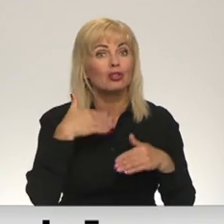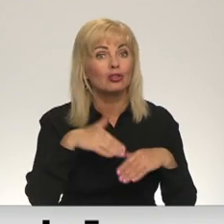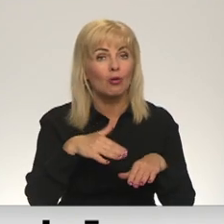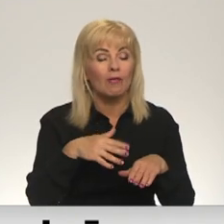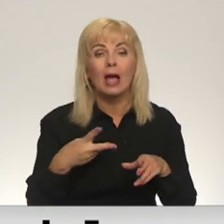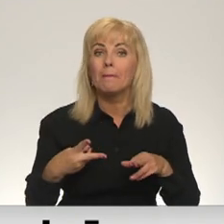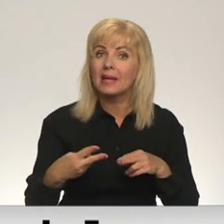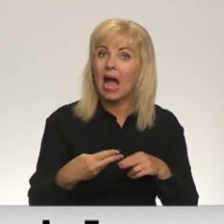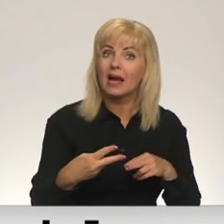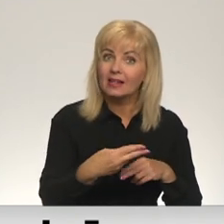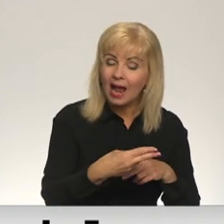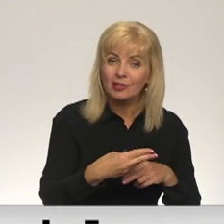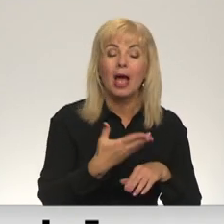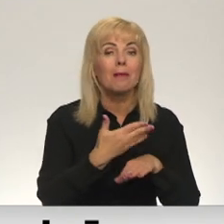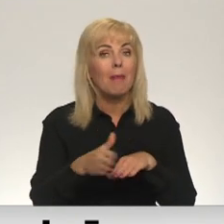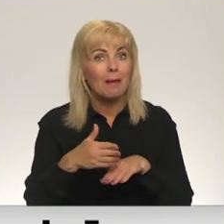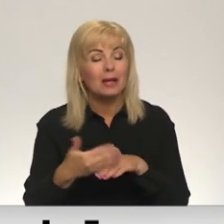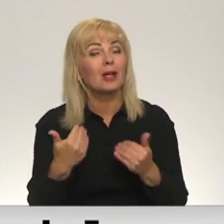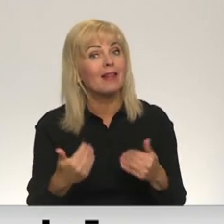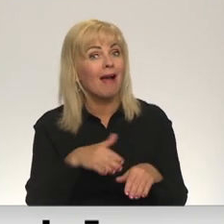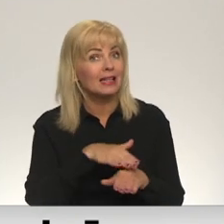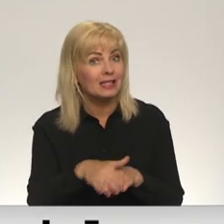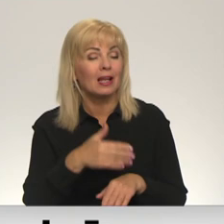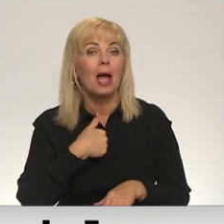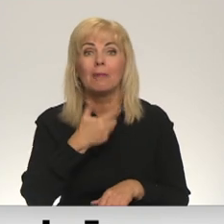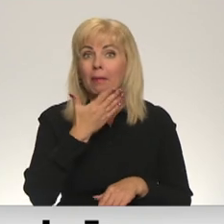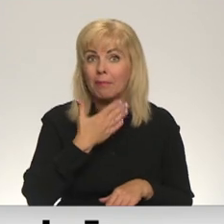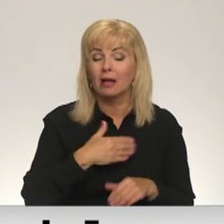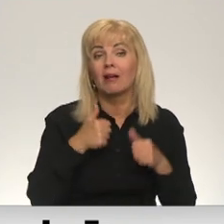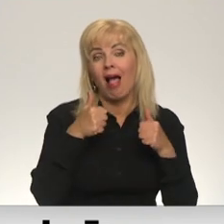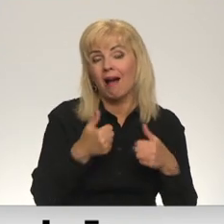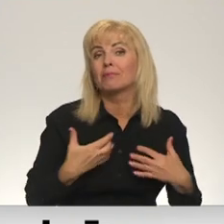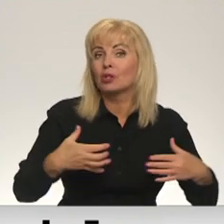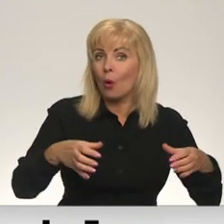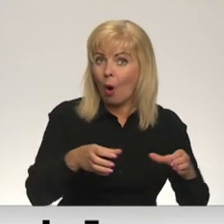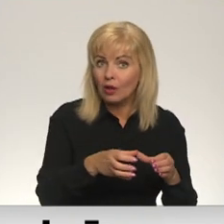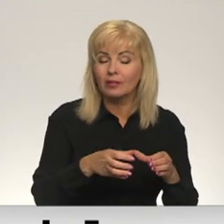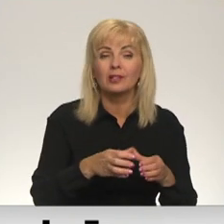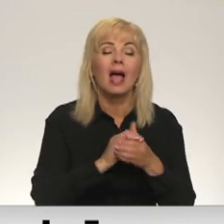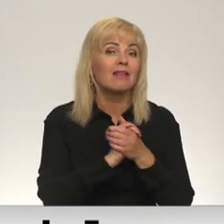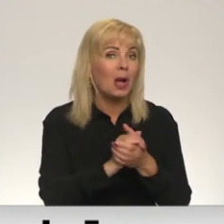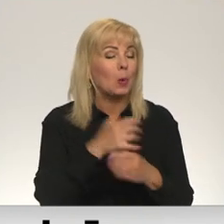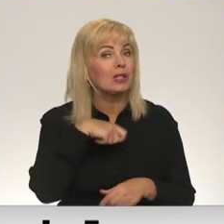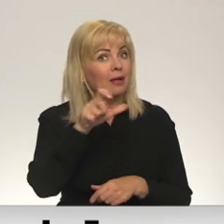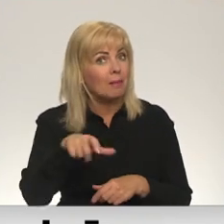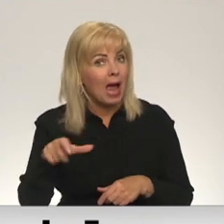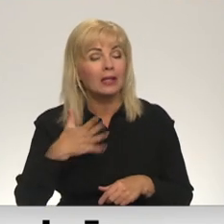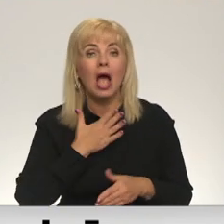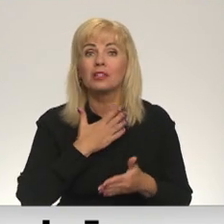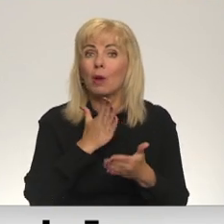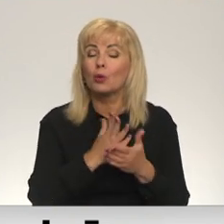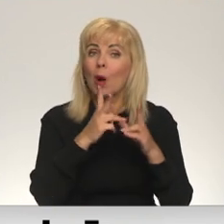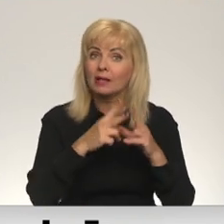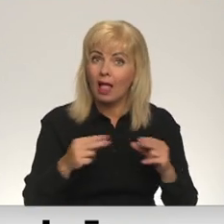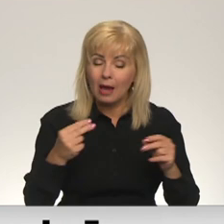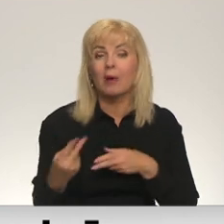piegriezēju un tagad pamazām to īstenoju. Man patīk, ļoti labs kolekties, draudzīgas meitenes. Es esmu ļoti laimīga, ka